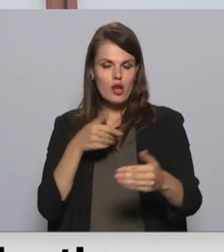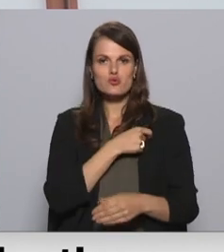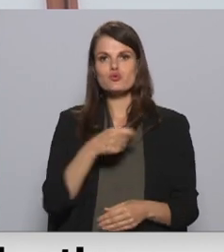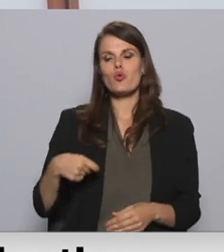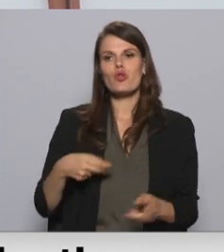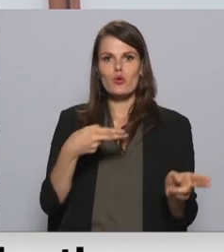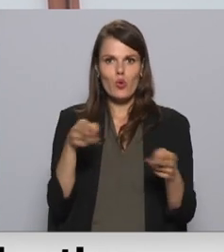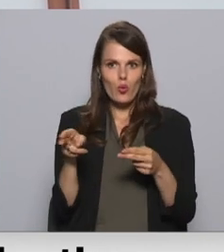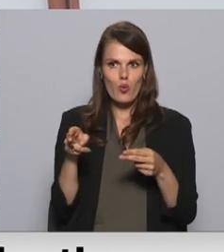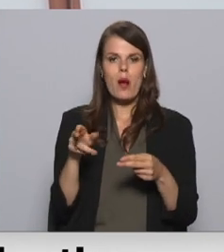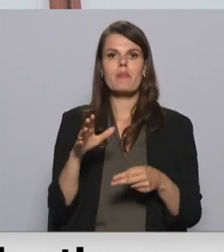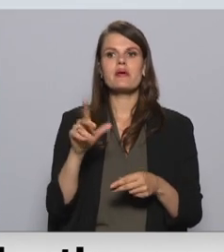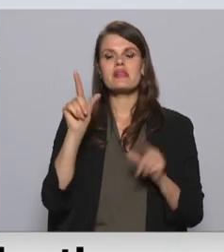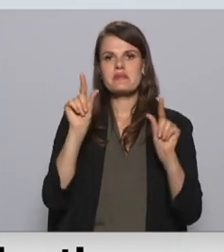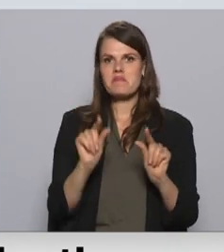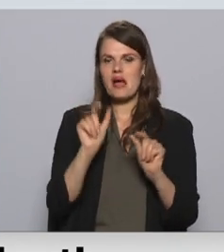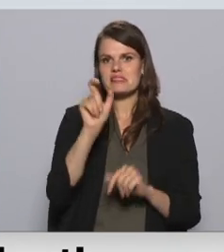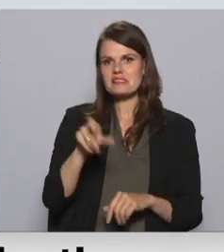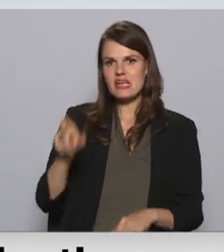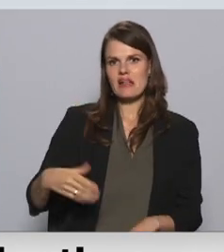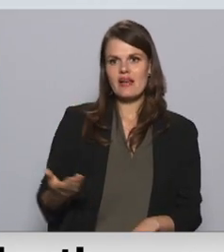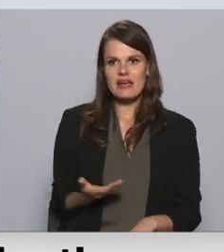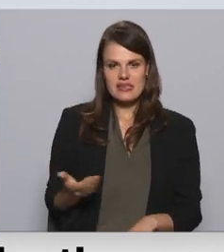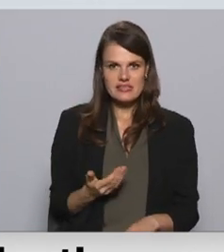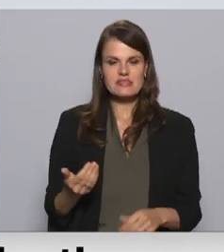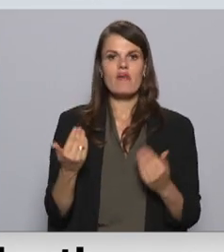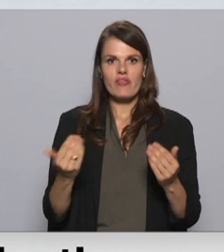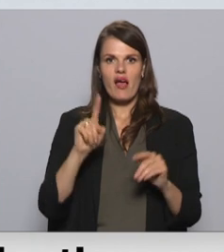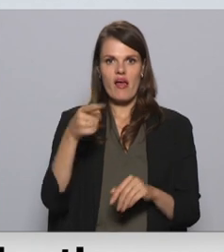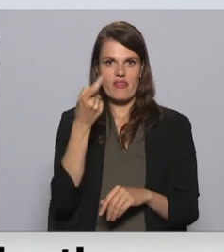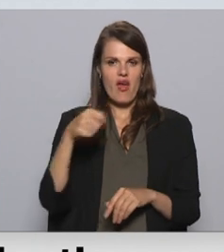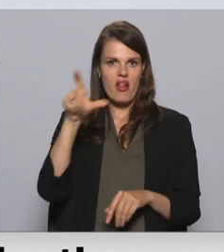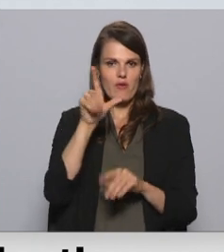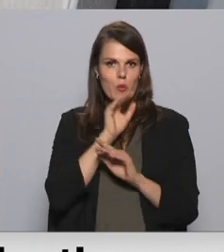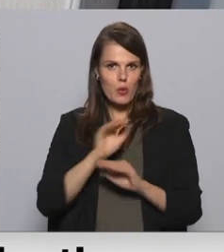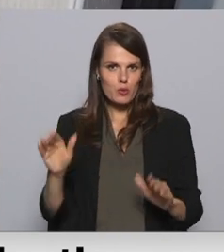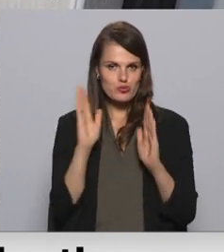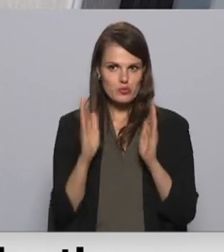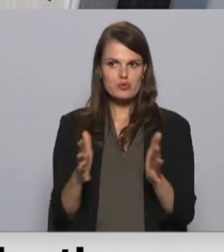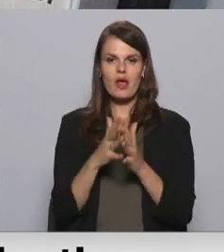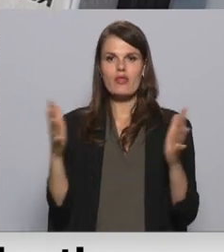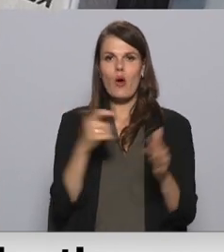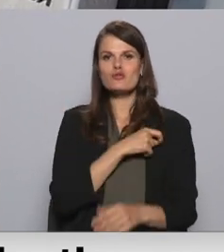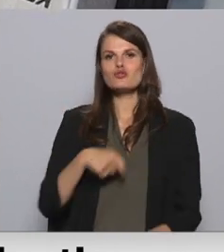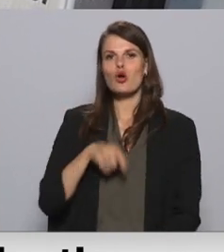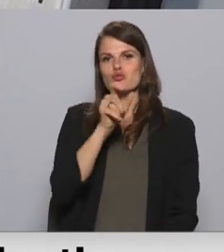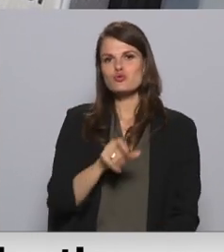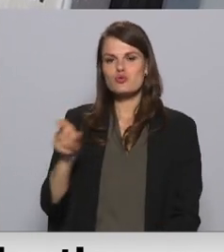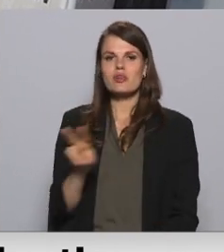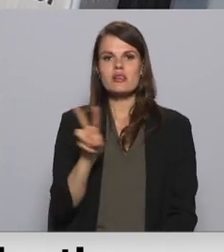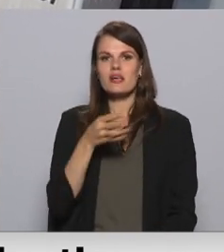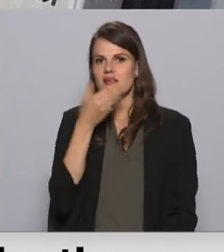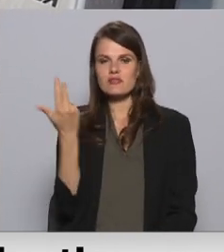studentu kopmītnes ir mazāk apdzīvotas. Nu tā jāsvaldīs vēl lielākas klusums, jo daudziem studentiem, kuri nav vakcinējušies,